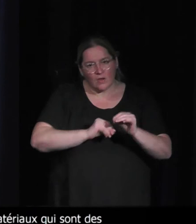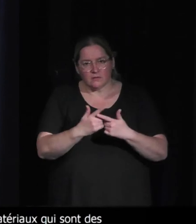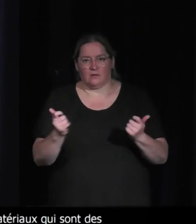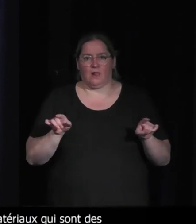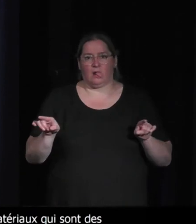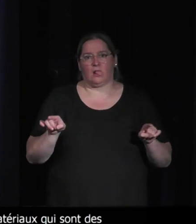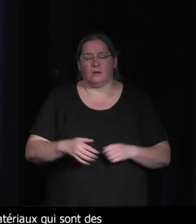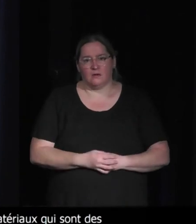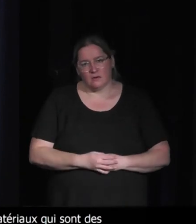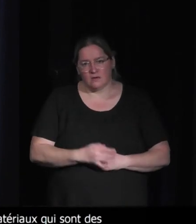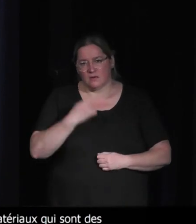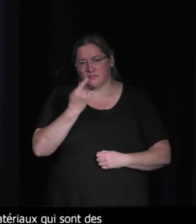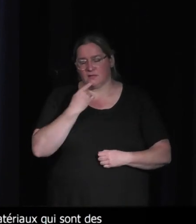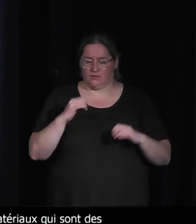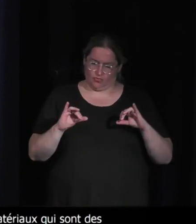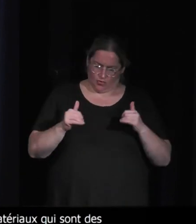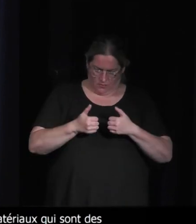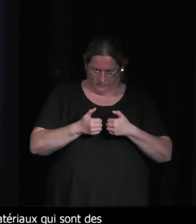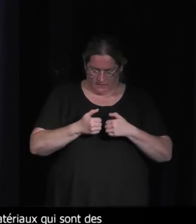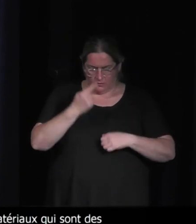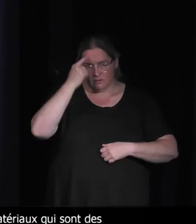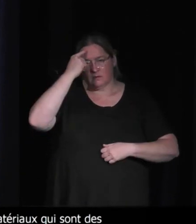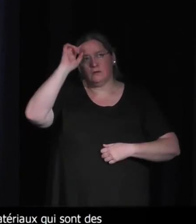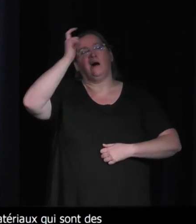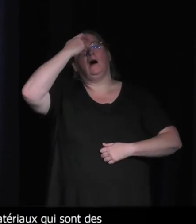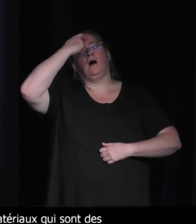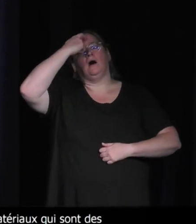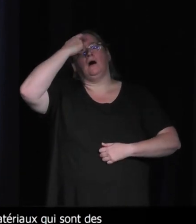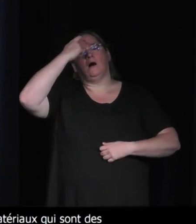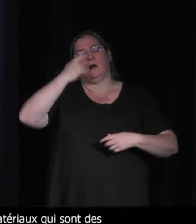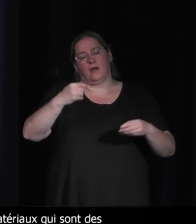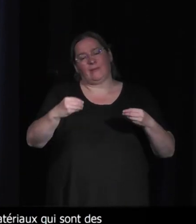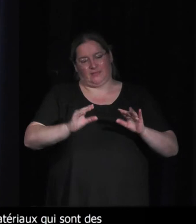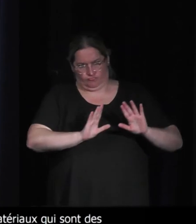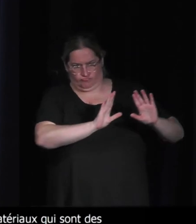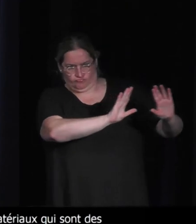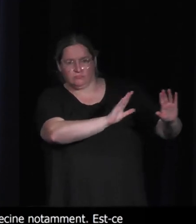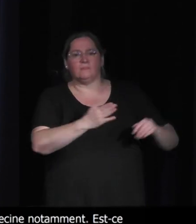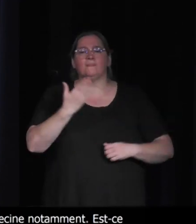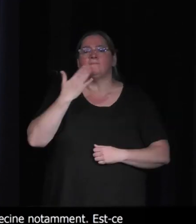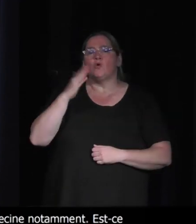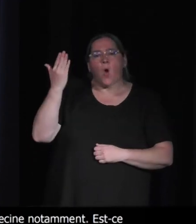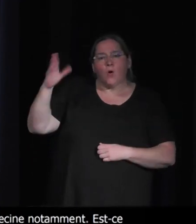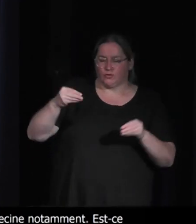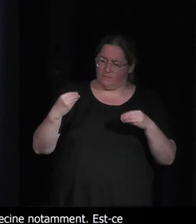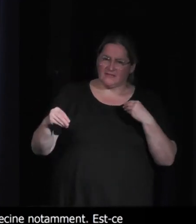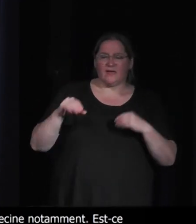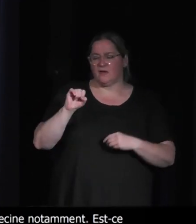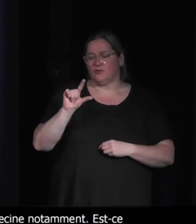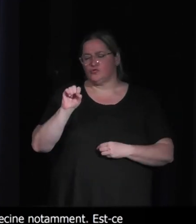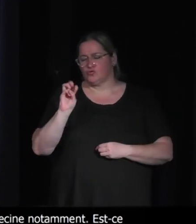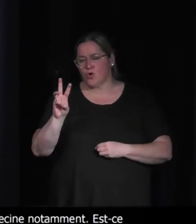par peut-être intégrer ses contraintes pour créer du matériel plus low-tech, un terme un peu en vogue en ce moment ?